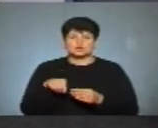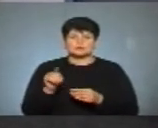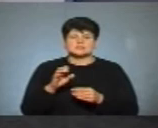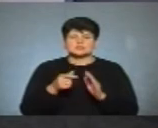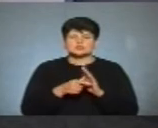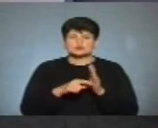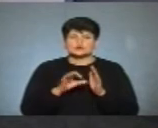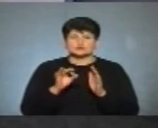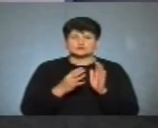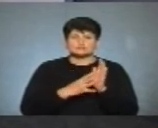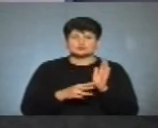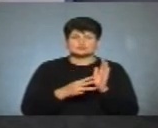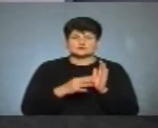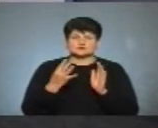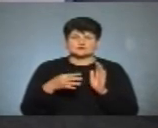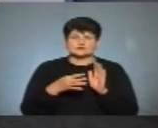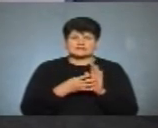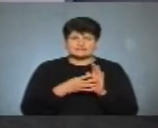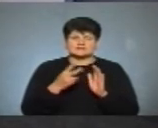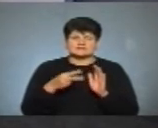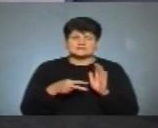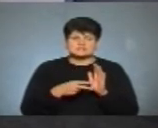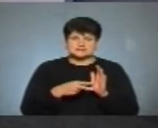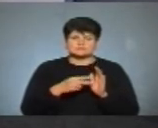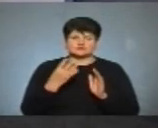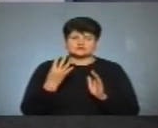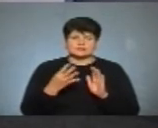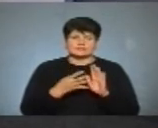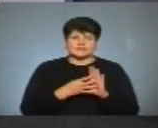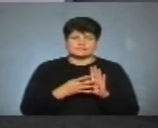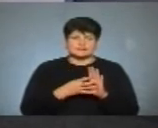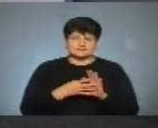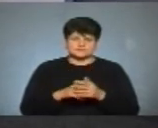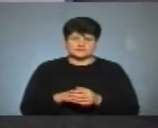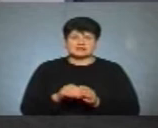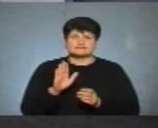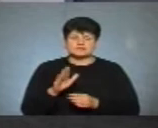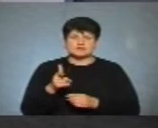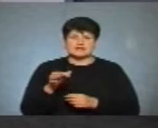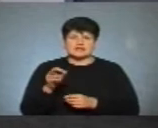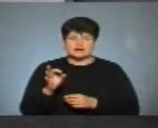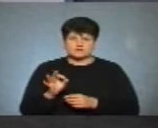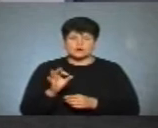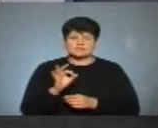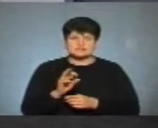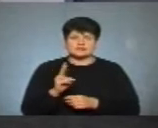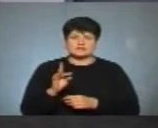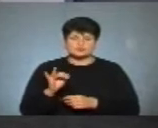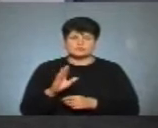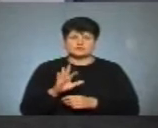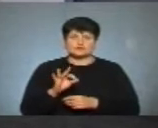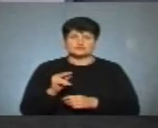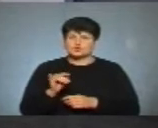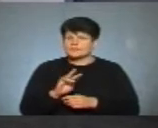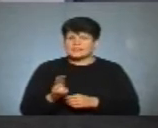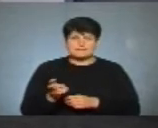098 49 27 499. Віктор Гевко, Олександр Кравчук, Віктор Овчарук